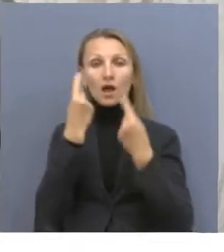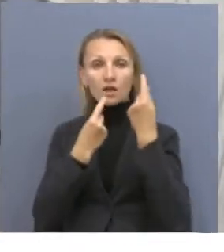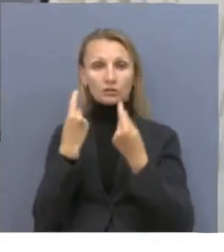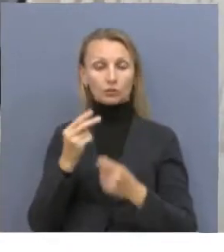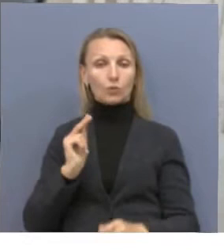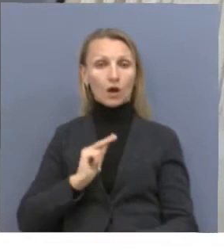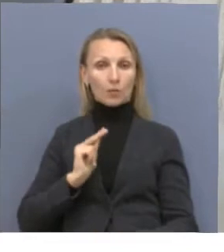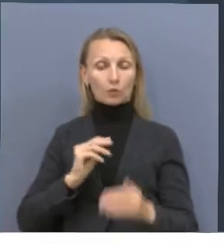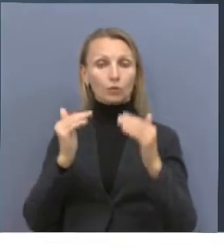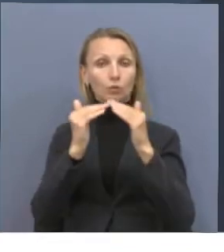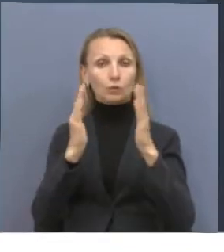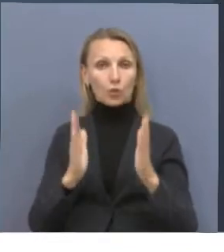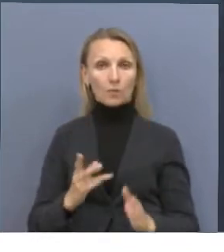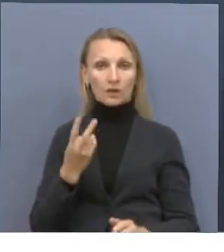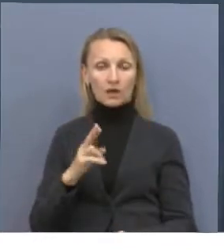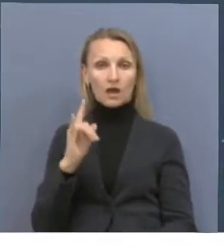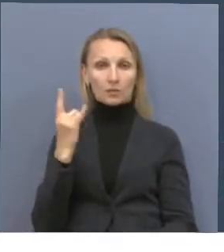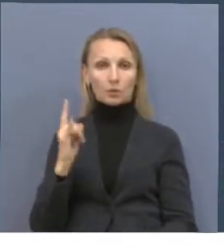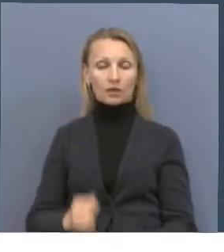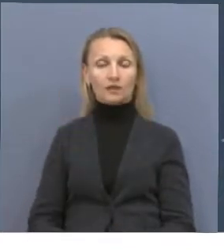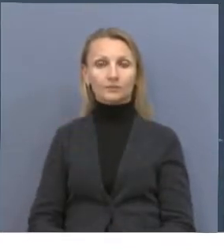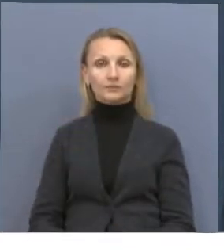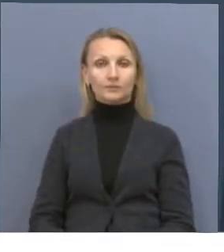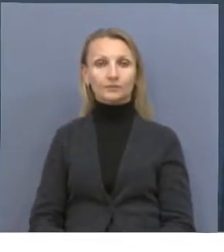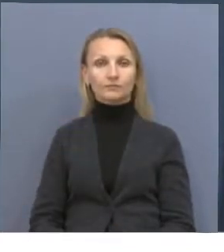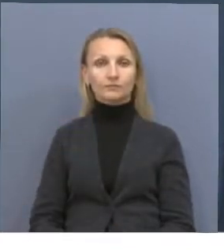Агирим Сульменова, Василий Вережников, Кокще, Акпарат.